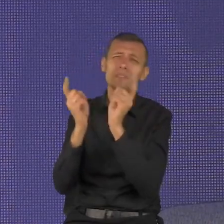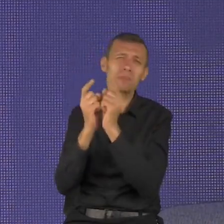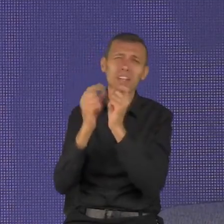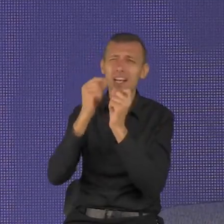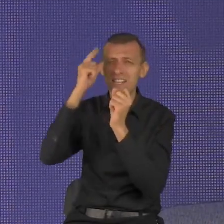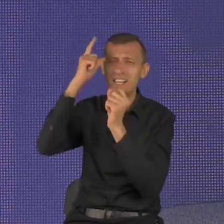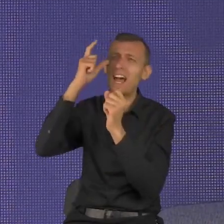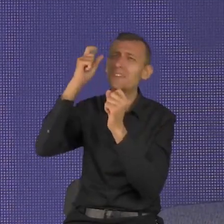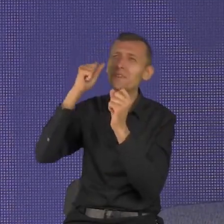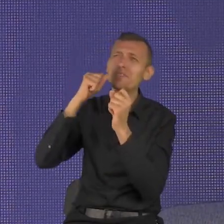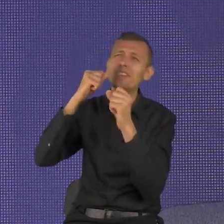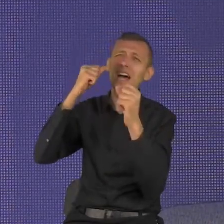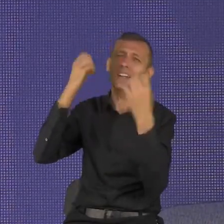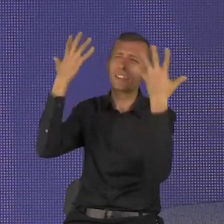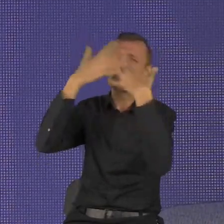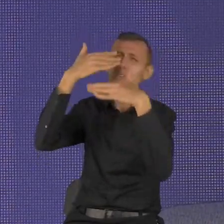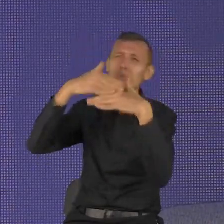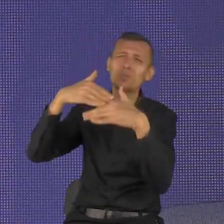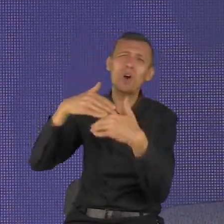wezwanie.